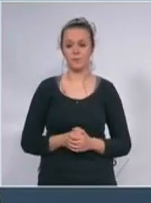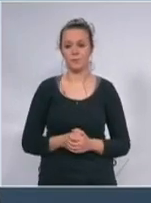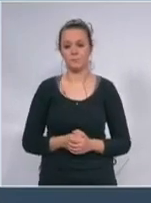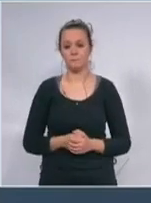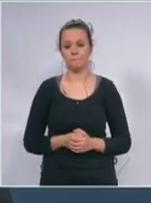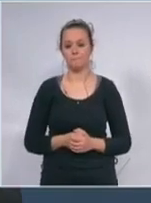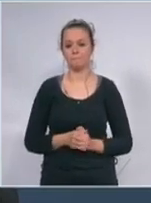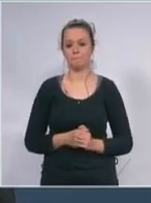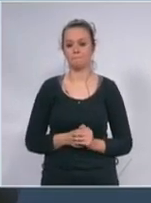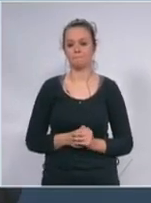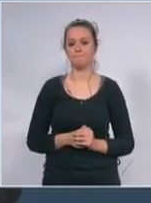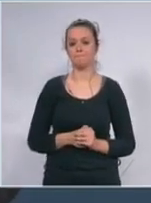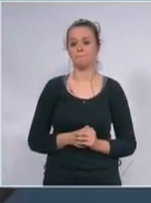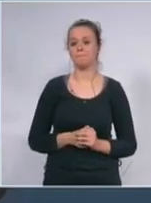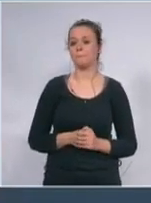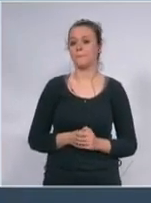I zato